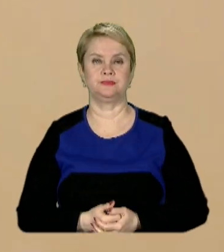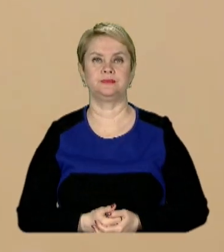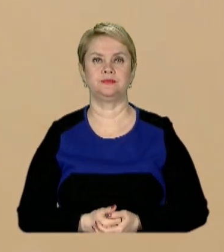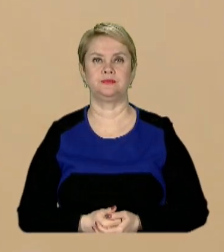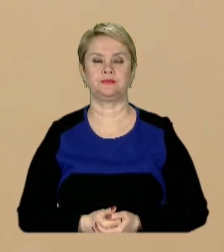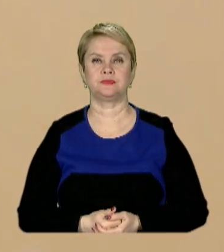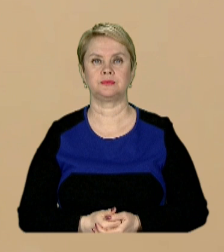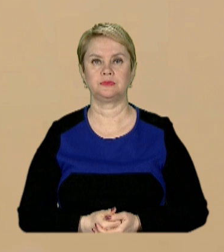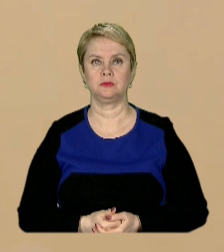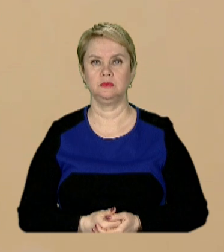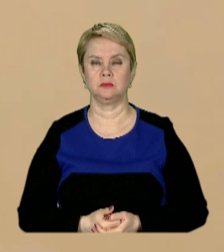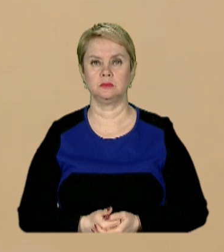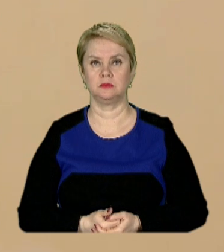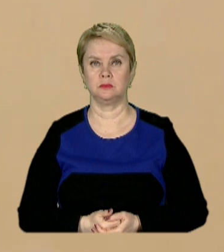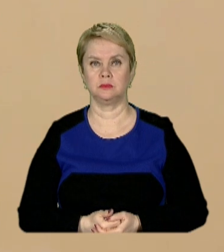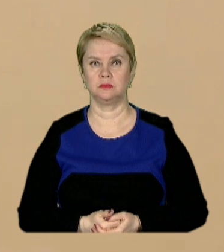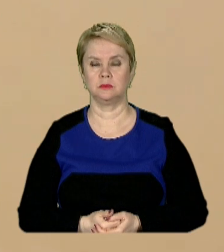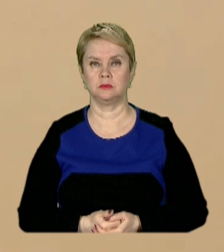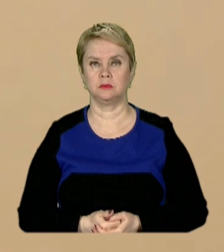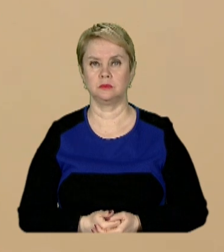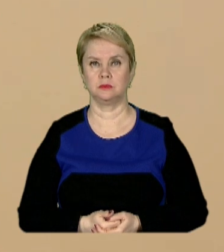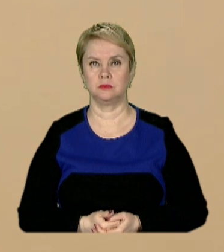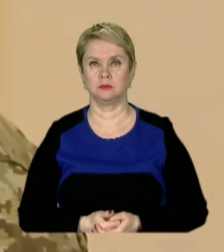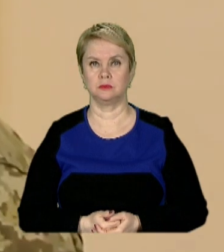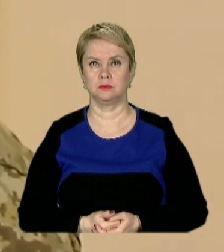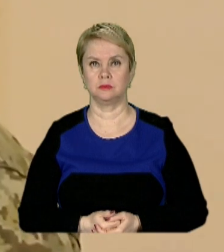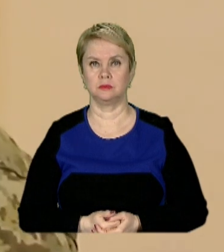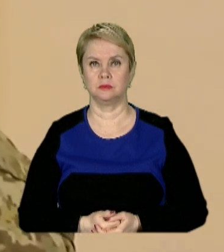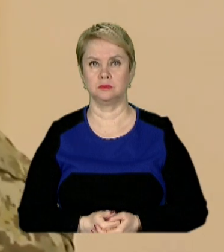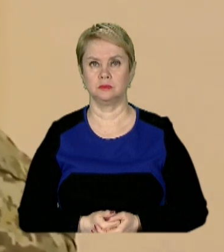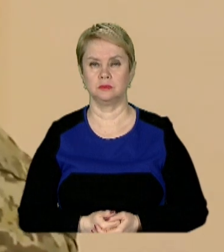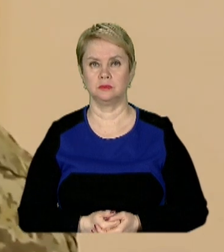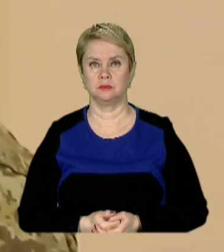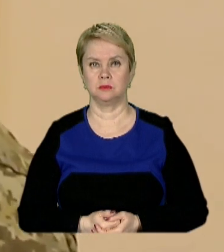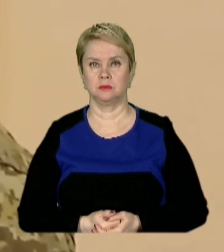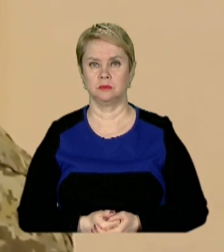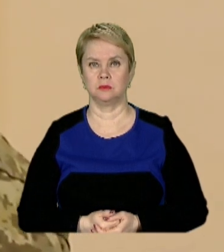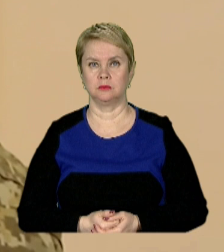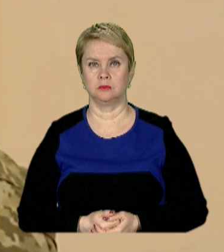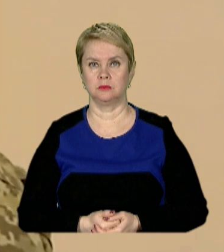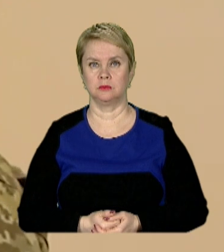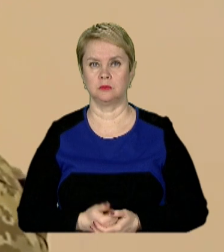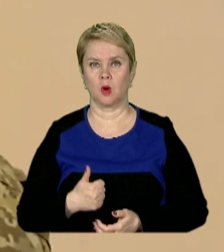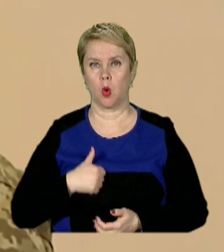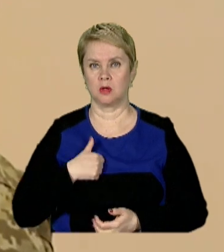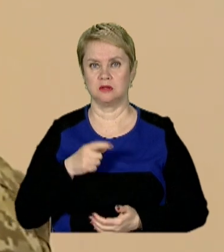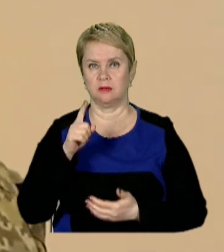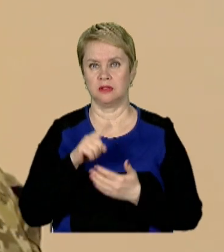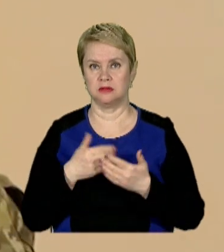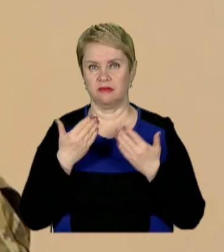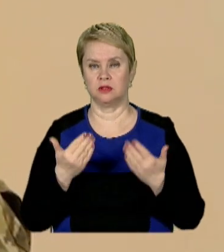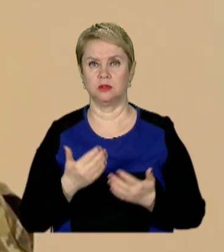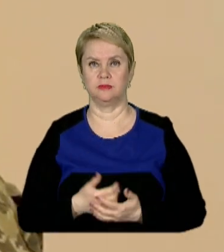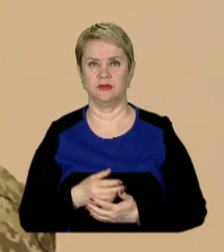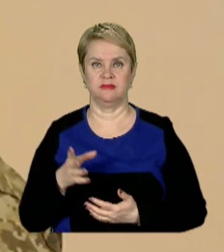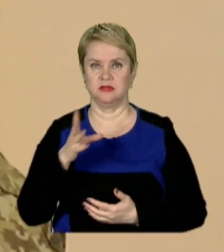Вистрою в мене відчуття, ємовірне творство, я дійсно спрошуюся